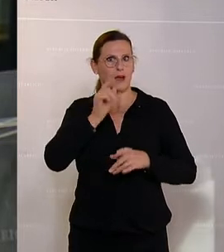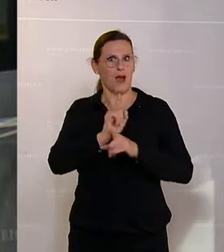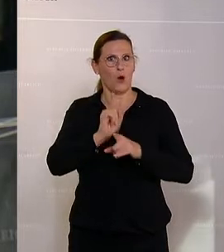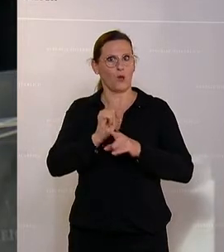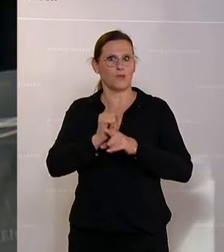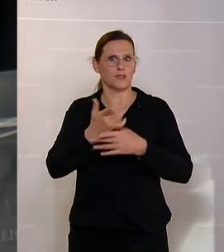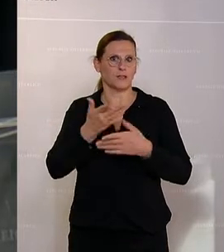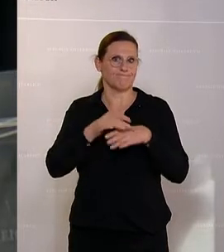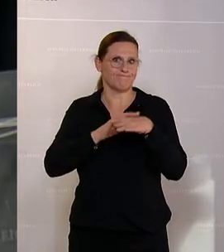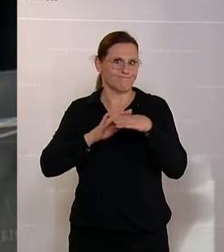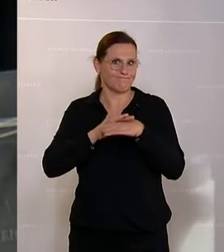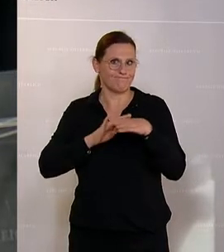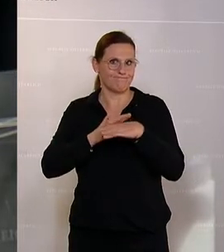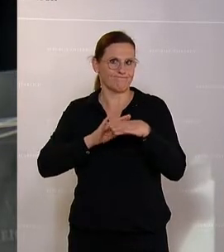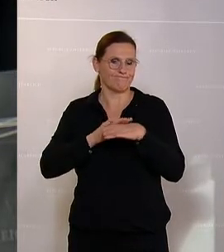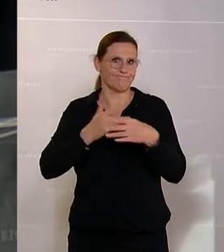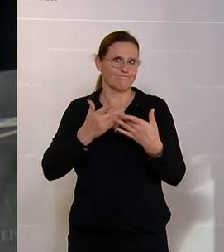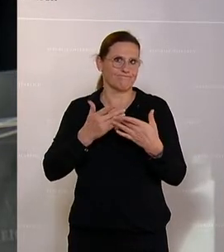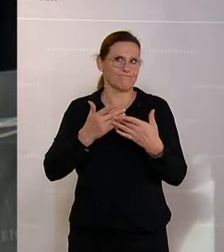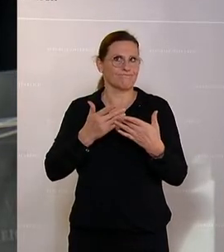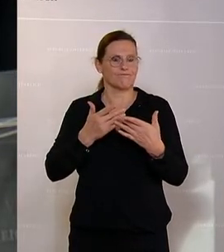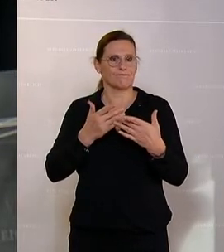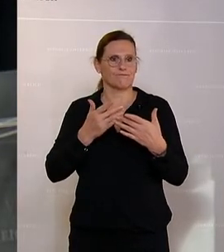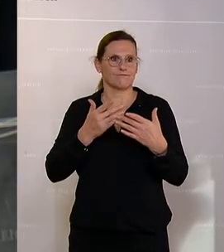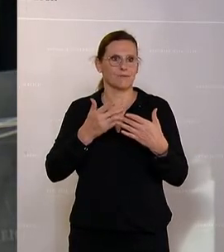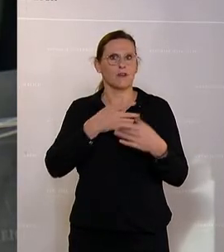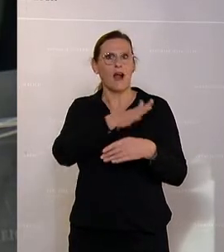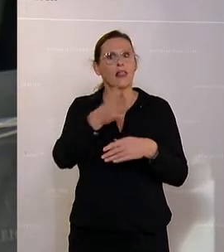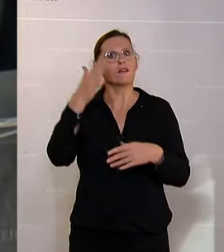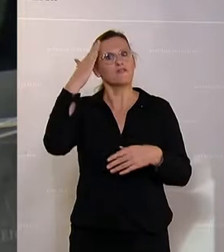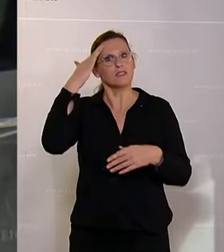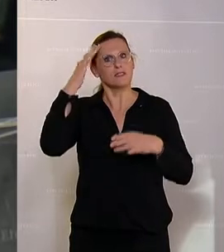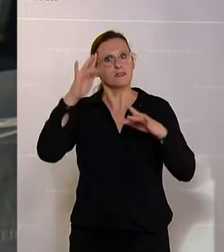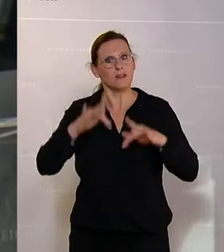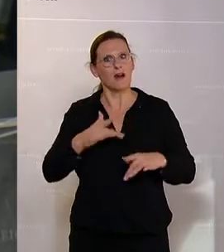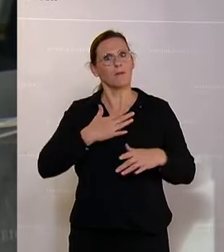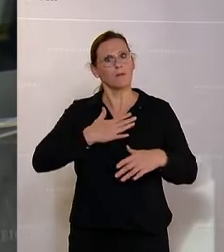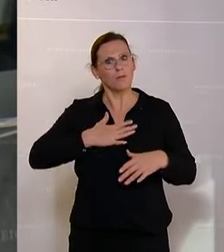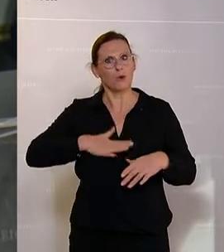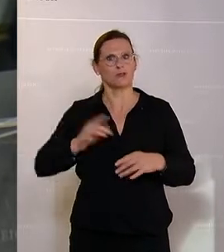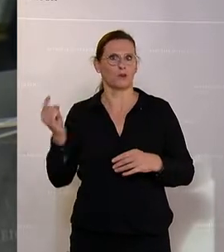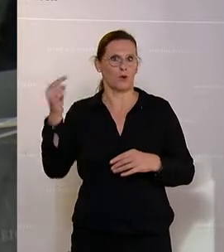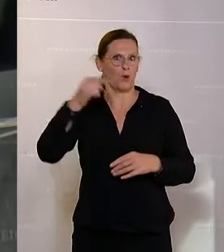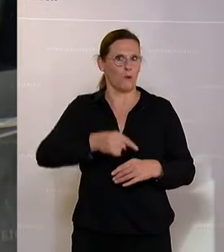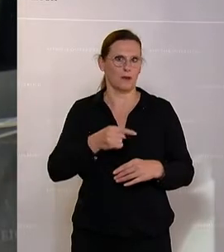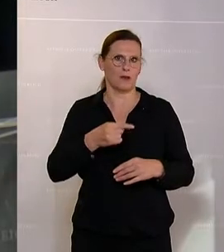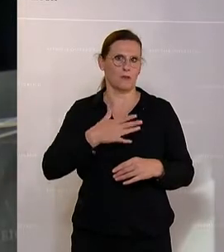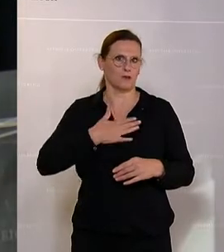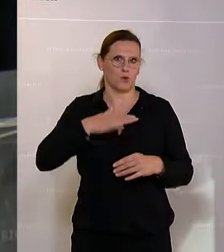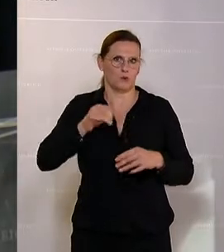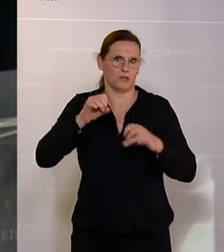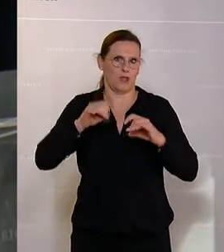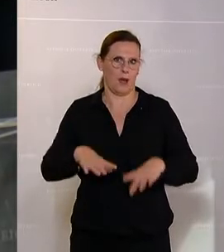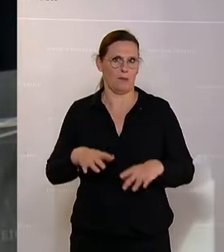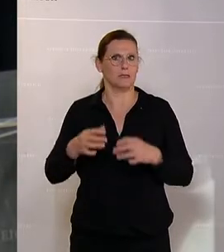zum Ausdruck bringen. Ich glaube, Sie alle wissen, dass sie sehr, sehr gerne heute hier gewesen wäre,